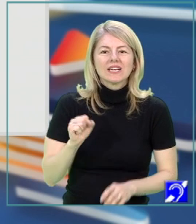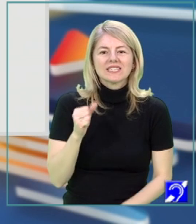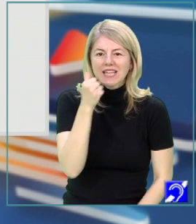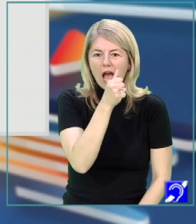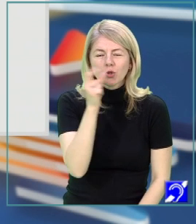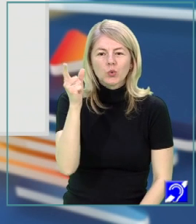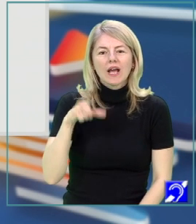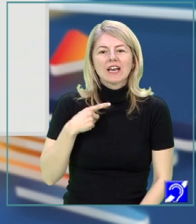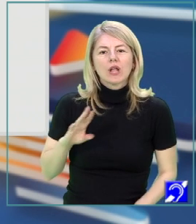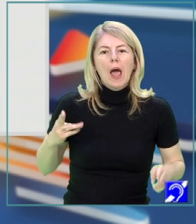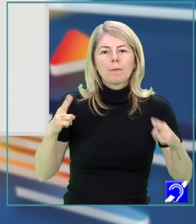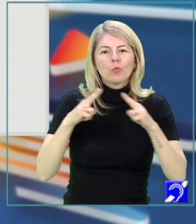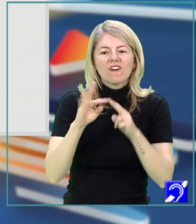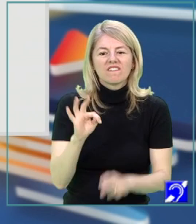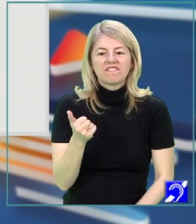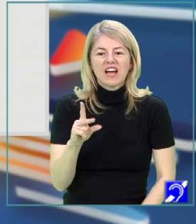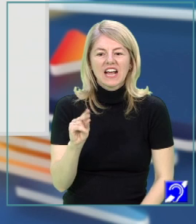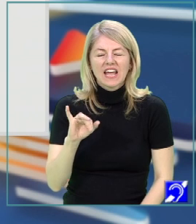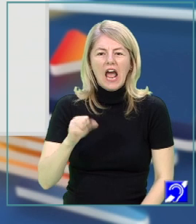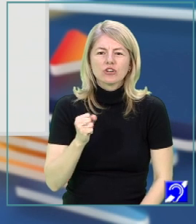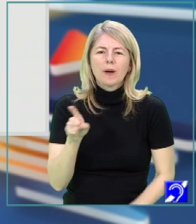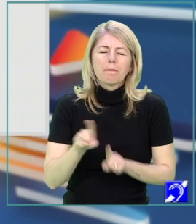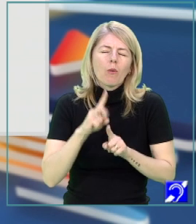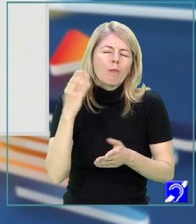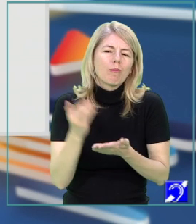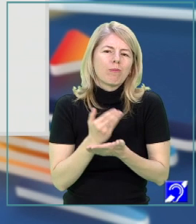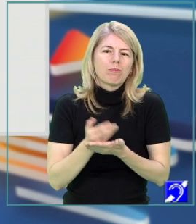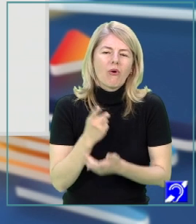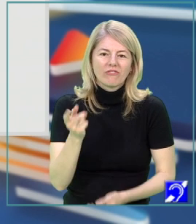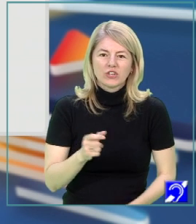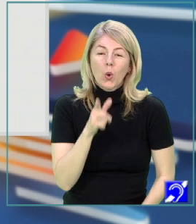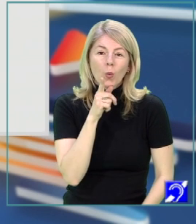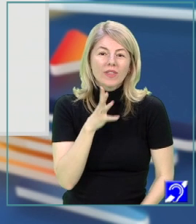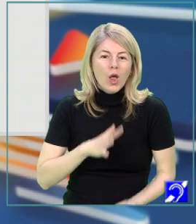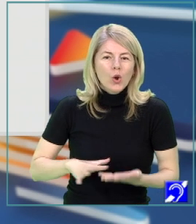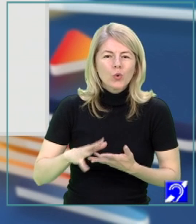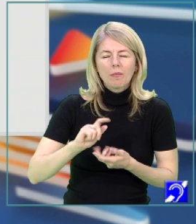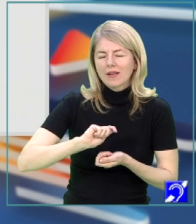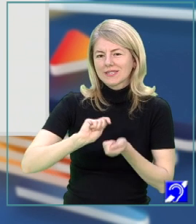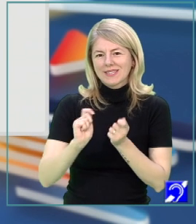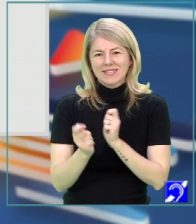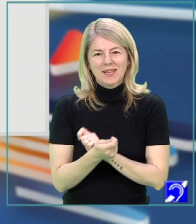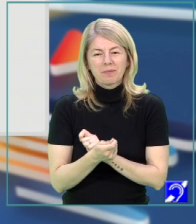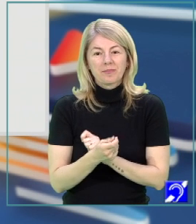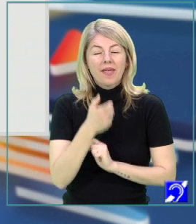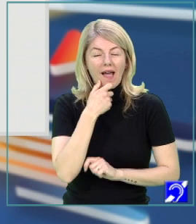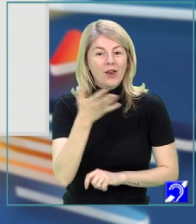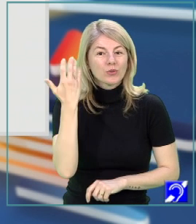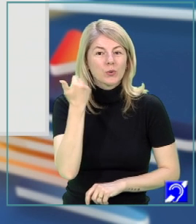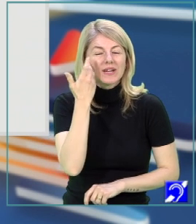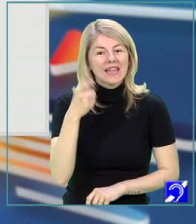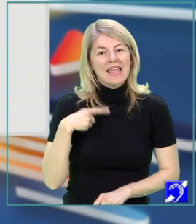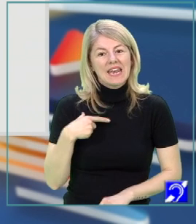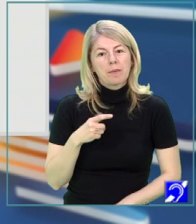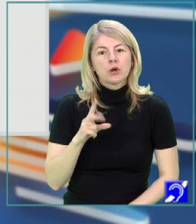mei, situat la poalele munților Făgărași, tărâmul din bas mult visat, unde lumea ia o altă înfățișare. Anul trecut, când eram